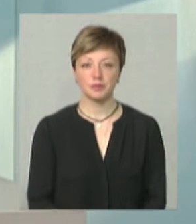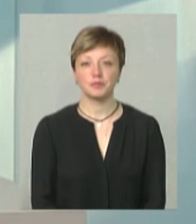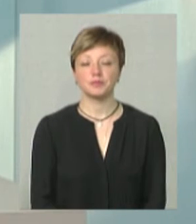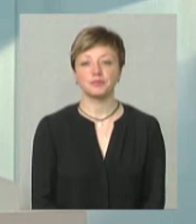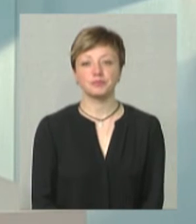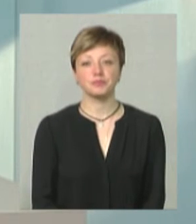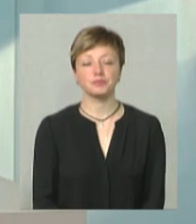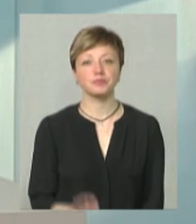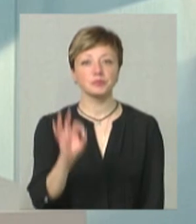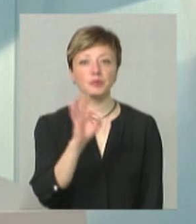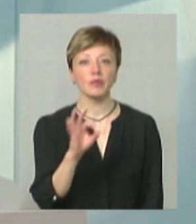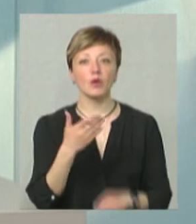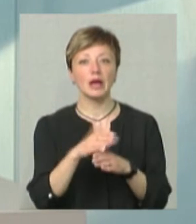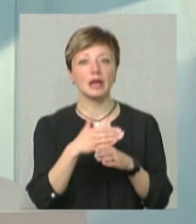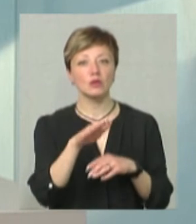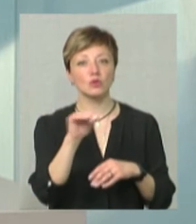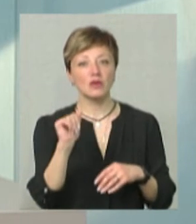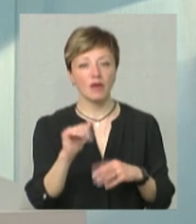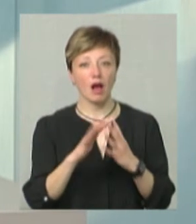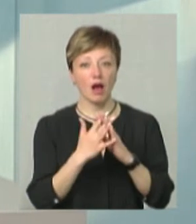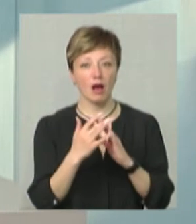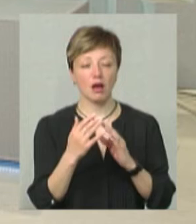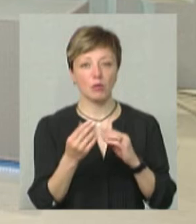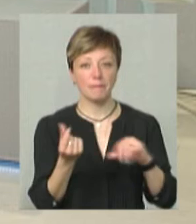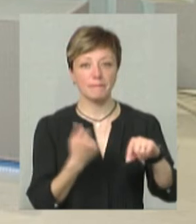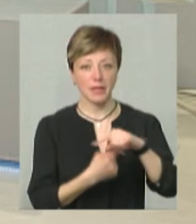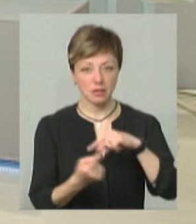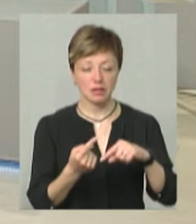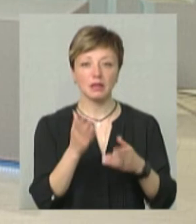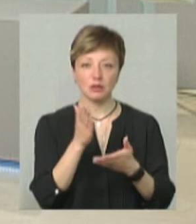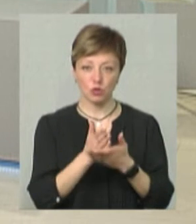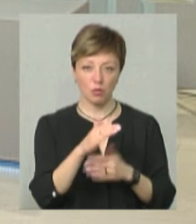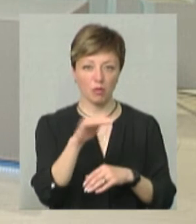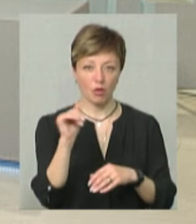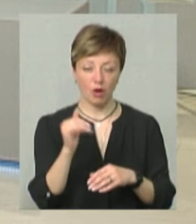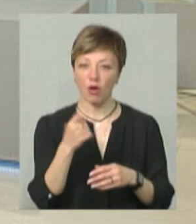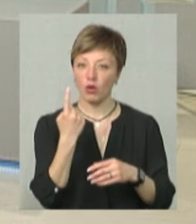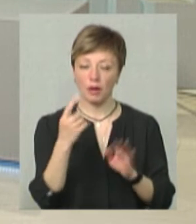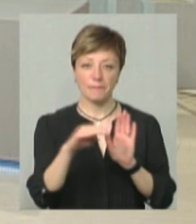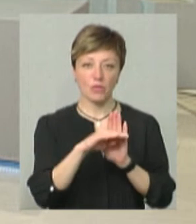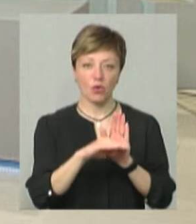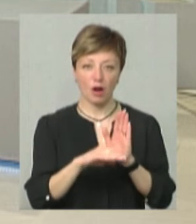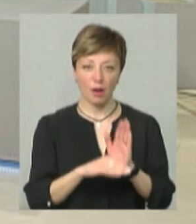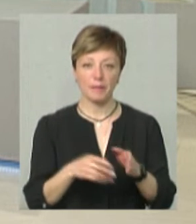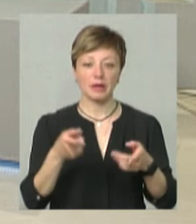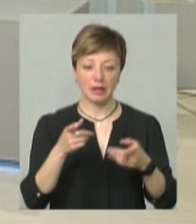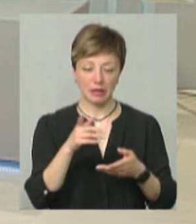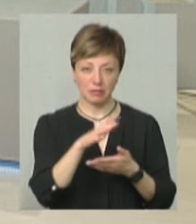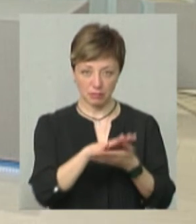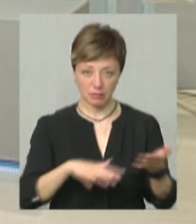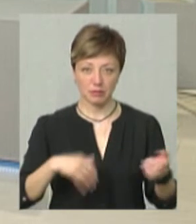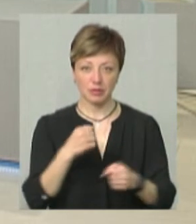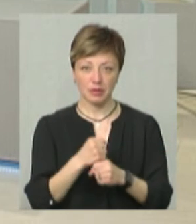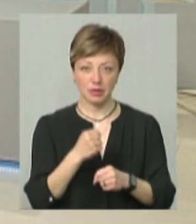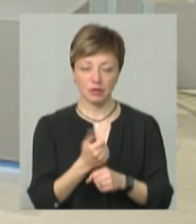А те, що стосується кредитування агробізнесу? Кредитування існує. Це єдина програма, яка діє, і вона